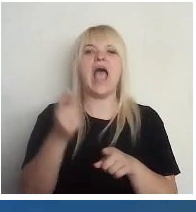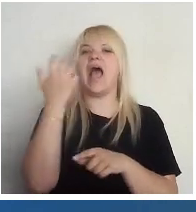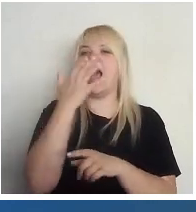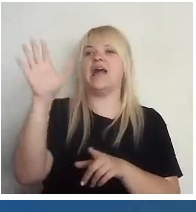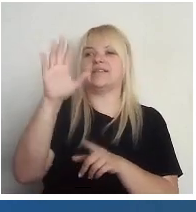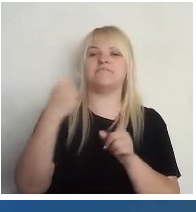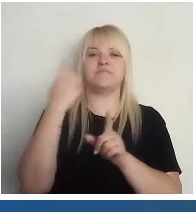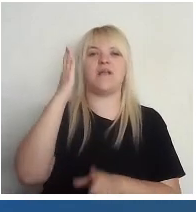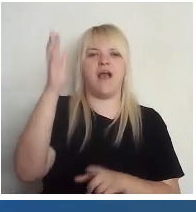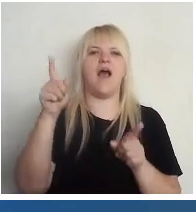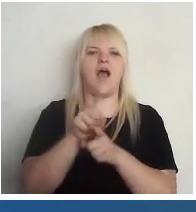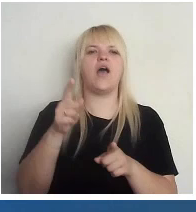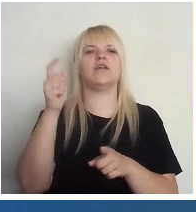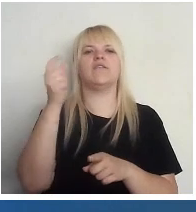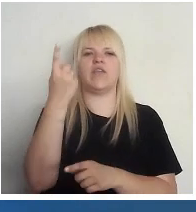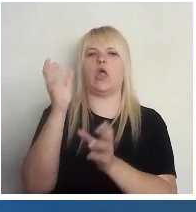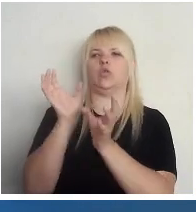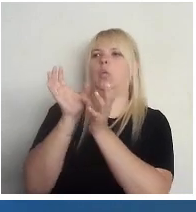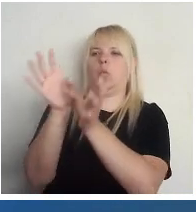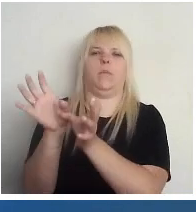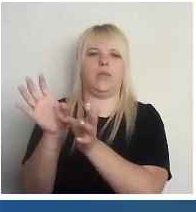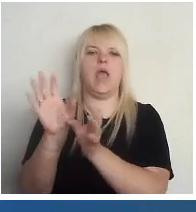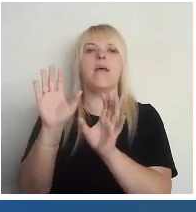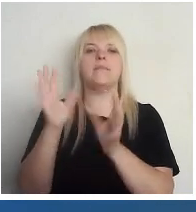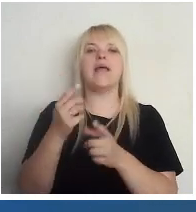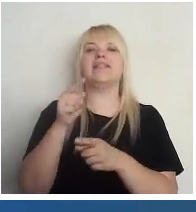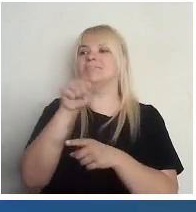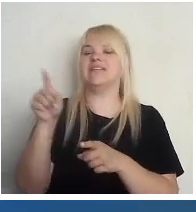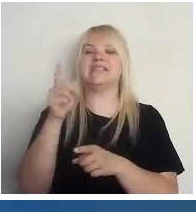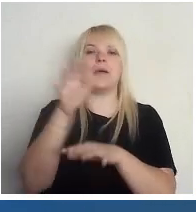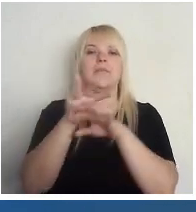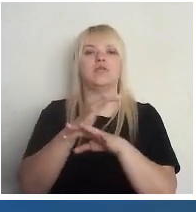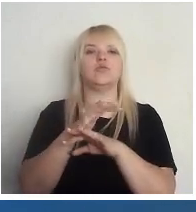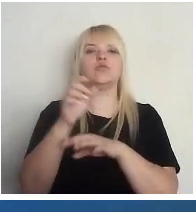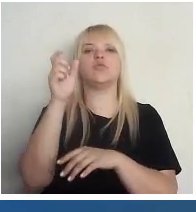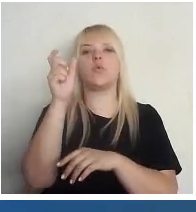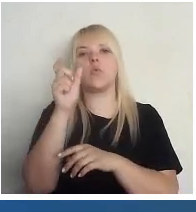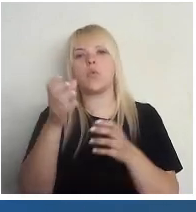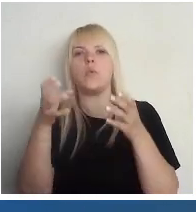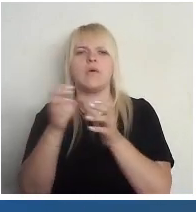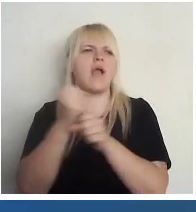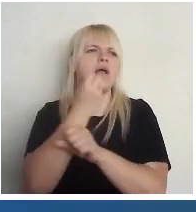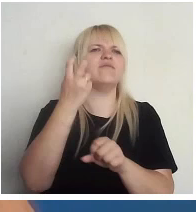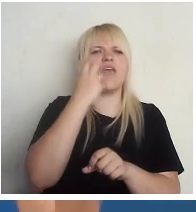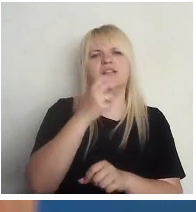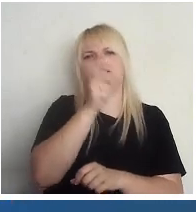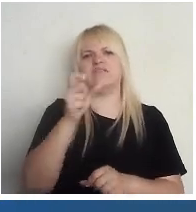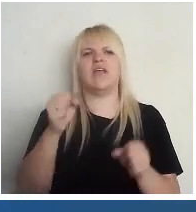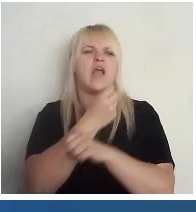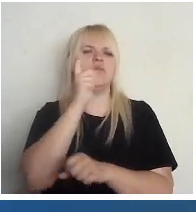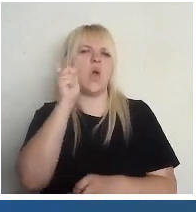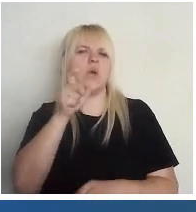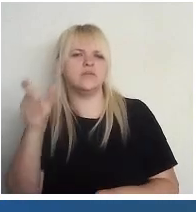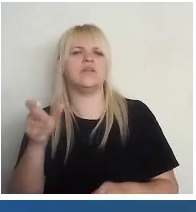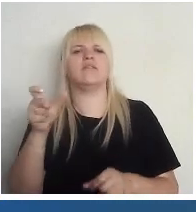arī ielīt kā tāda, kā viena grupa, bet diespori kā sabiedrīgas grupa ir ļoti heterogēna. Tur ir jauni cilvēki, ir vaci cilvēki, tur ir koncerti, ir